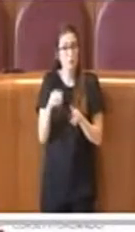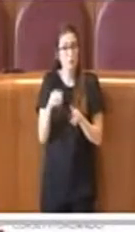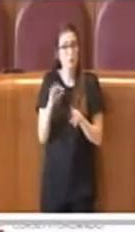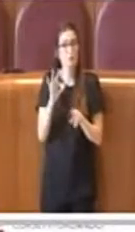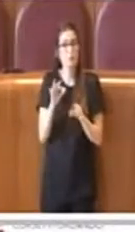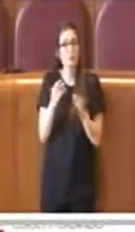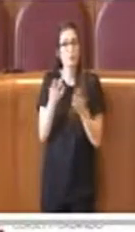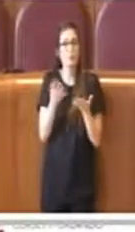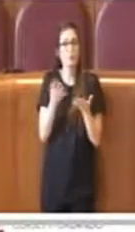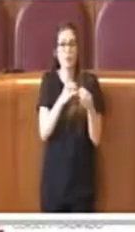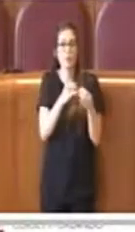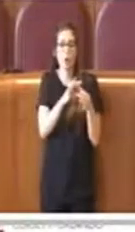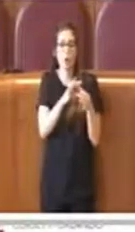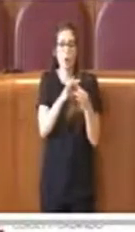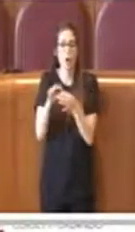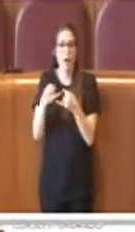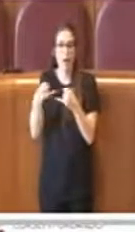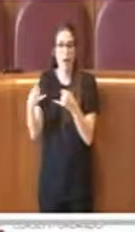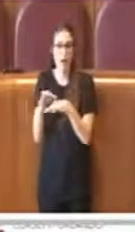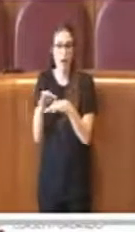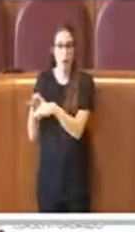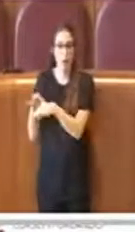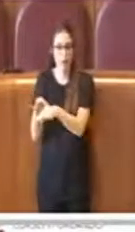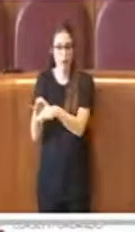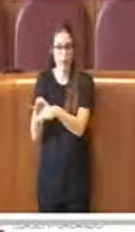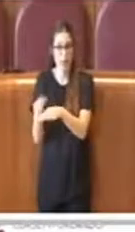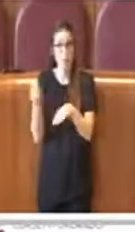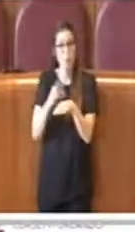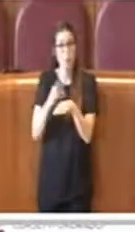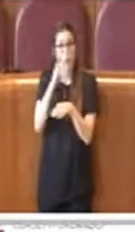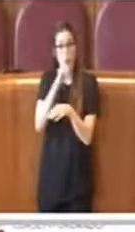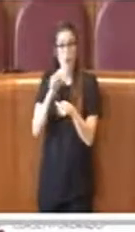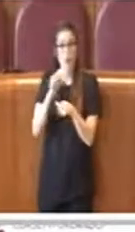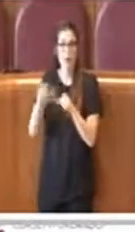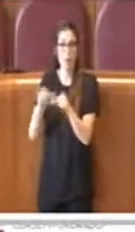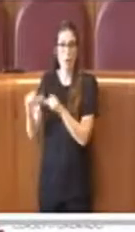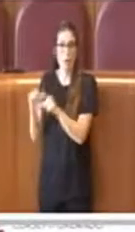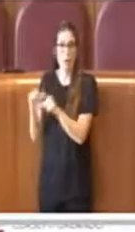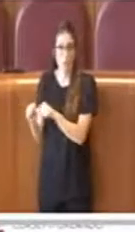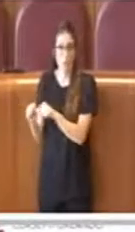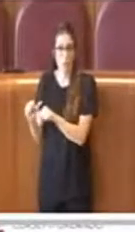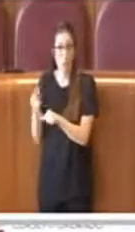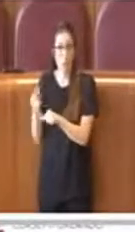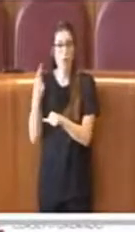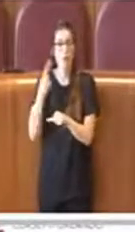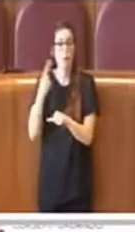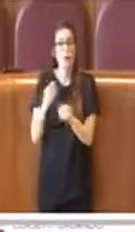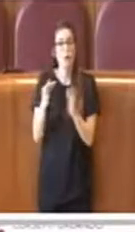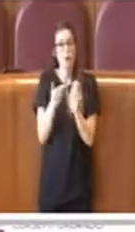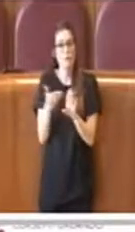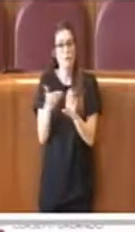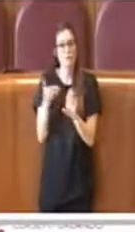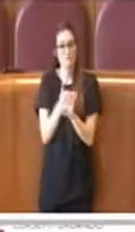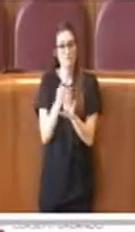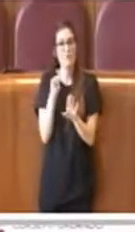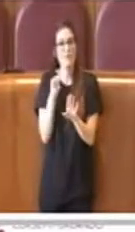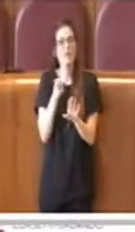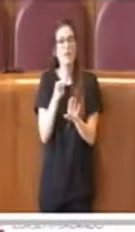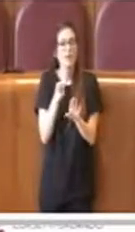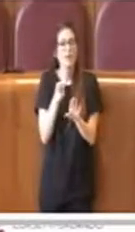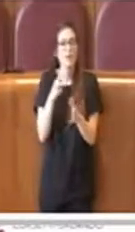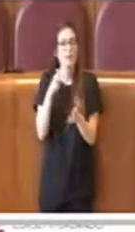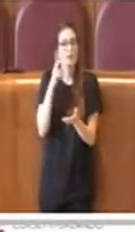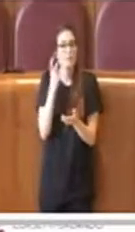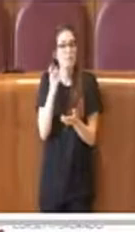linee guida. Allo stesso tempo viene favorito un ricambio di ruoli e quindi si inserisce una norma retroattiva che vale solo chiaramente per la prima